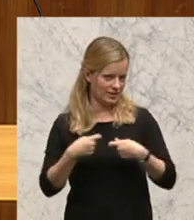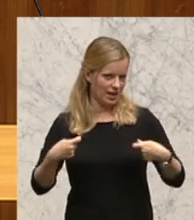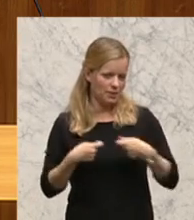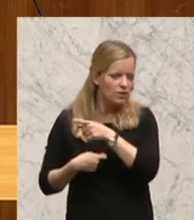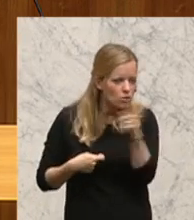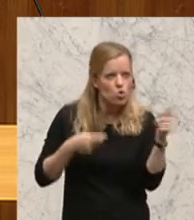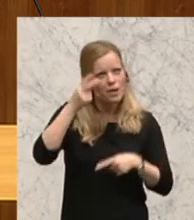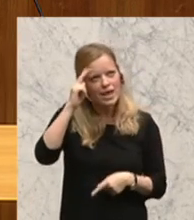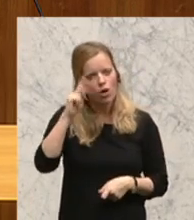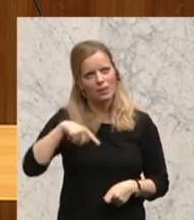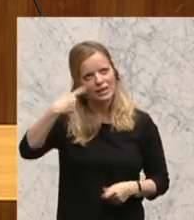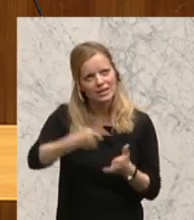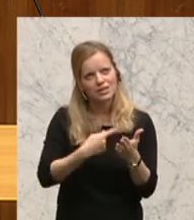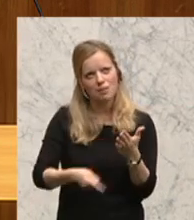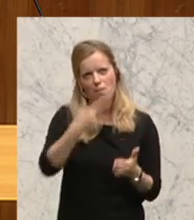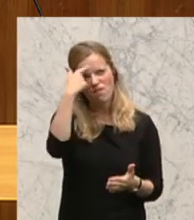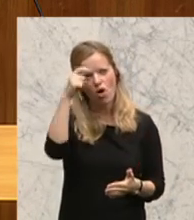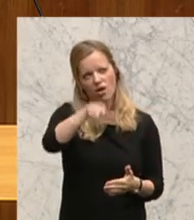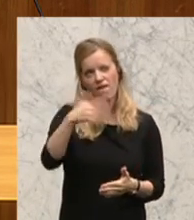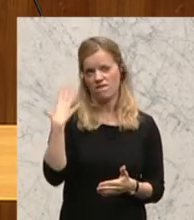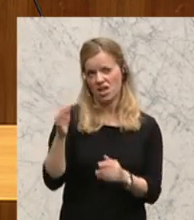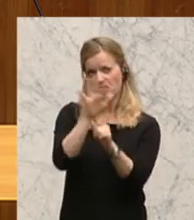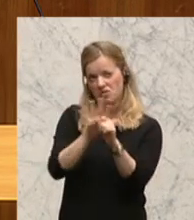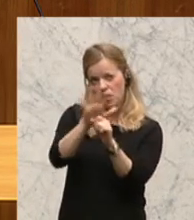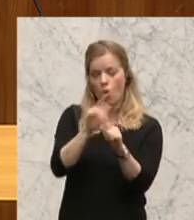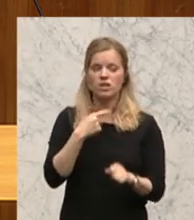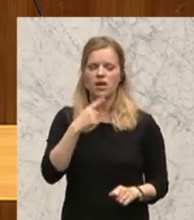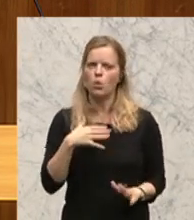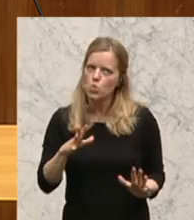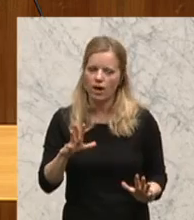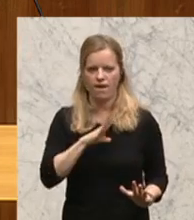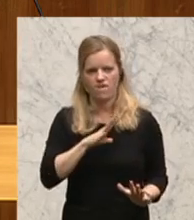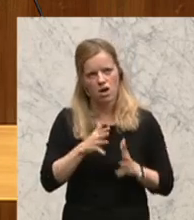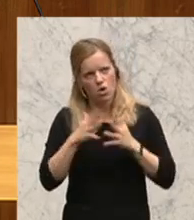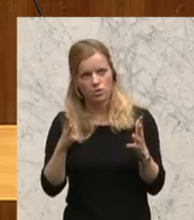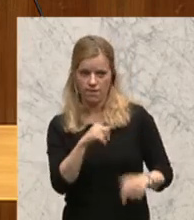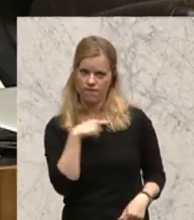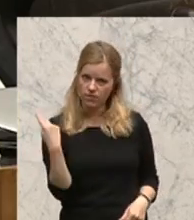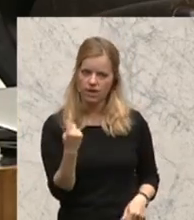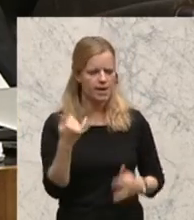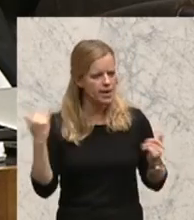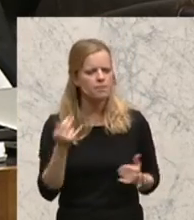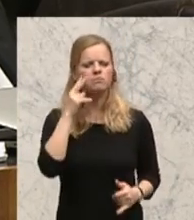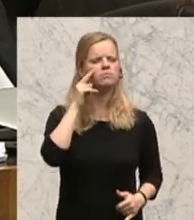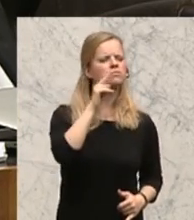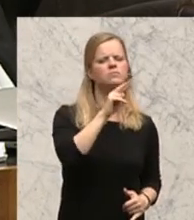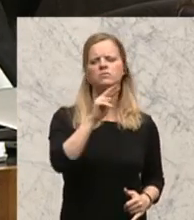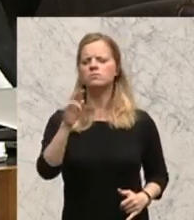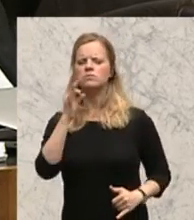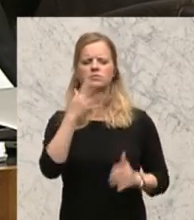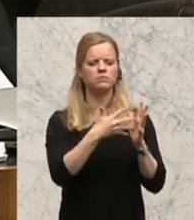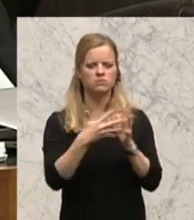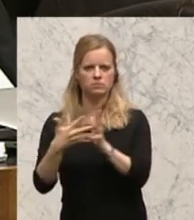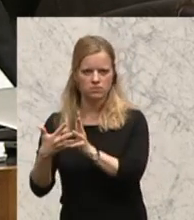sagen, die Gefahr ist groß, dass wir erwischt werden. Wir werden Ihnen jedenfalls auf die Finger schauen und wenn es notwendig ist, auch